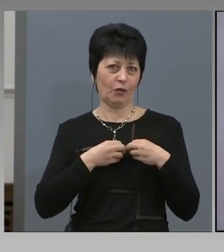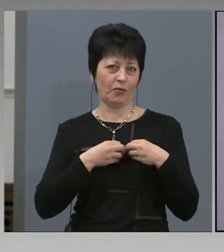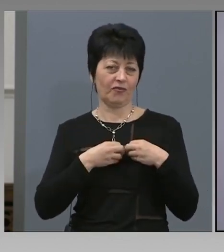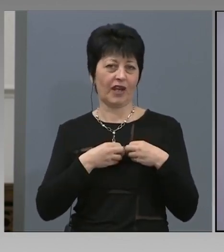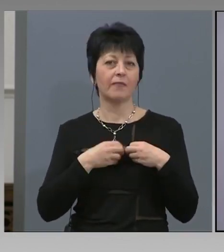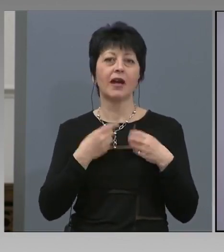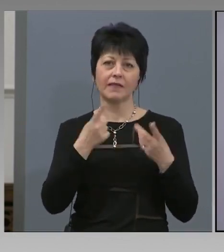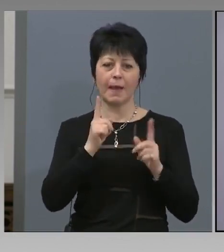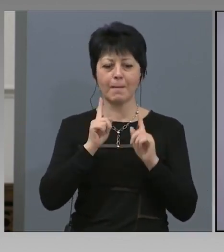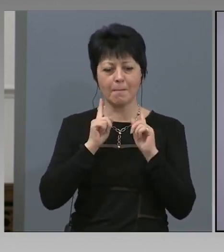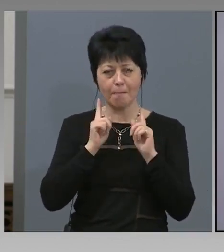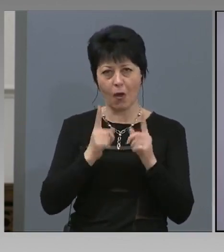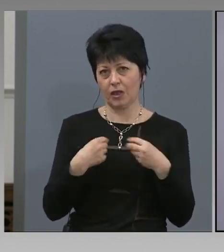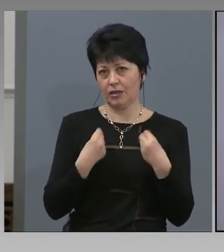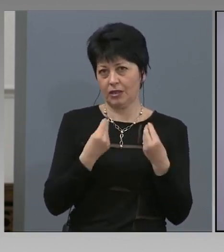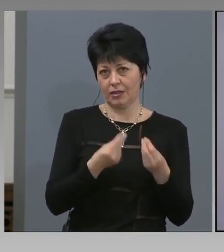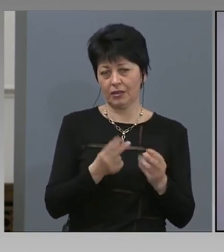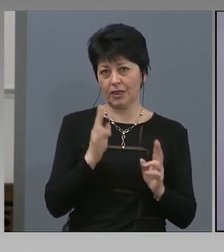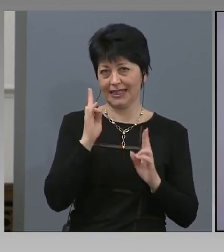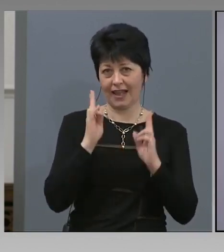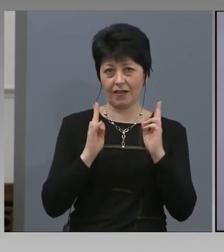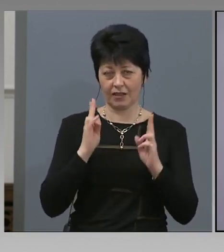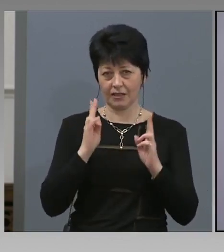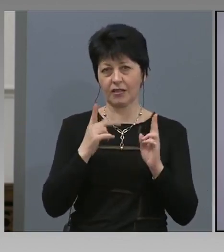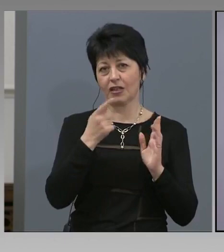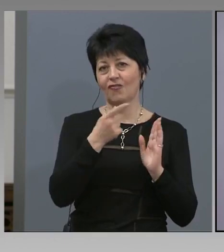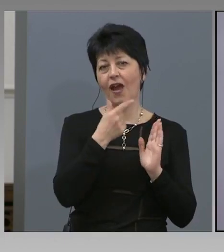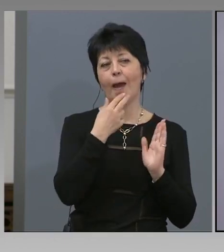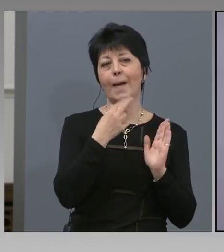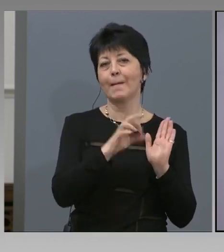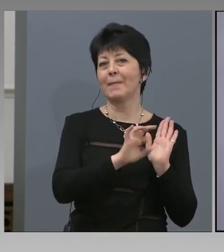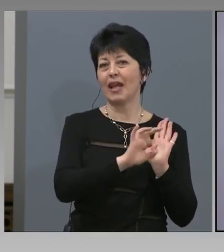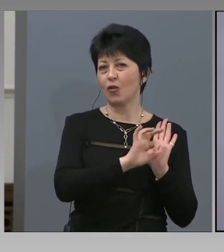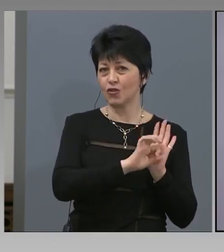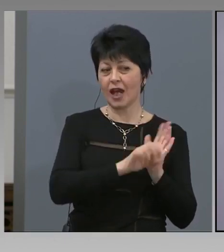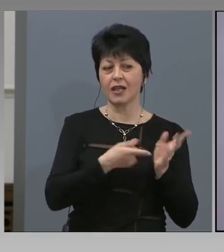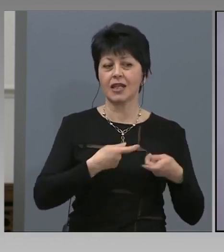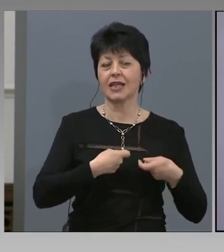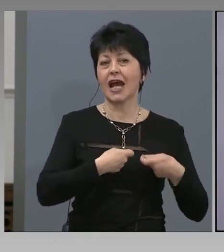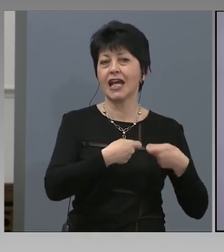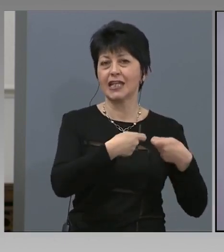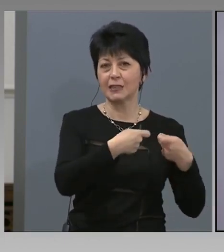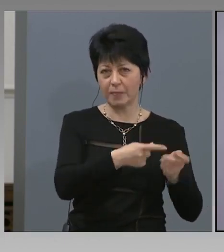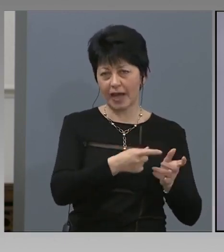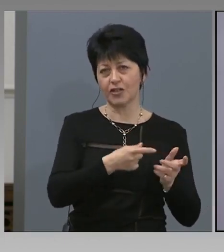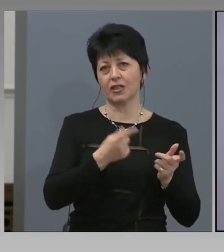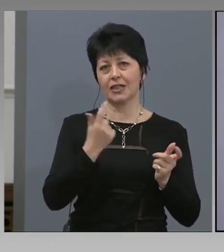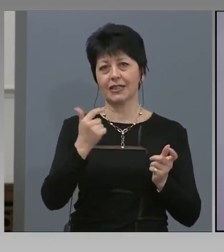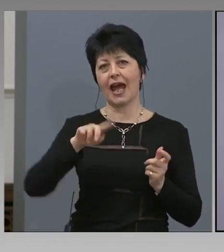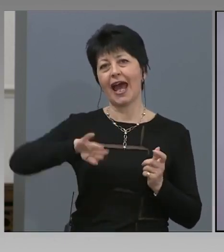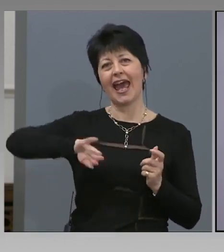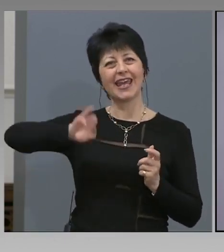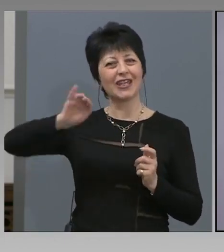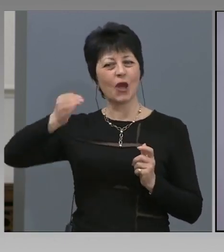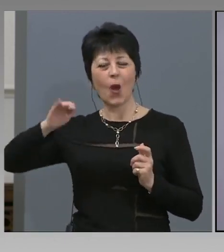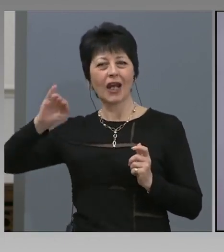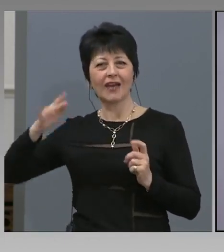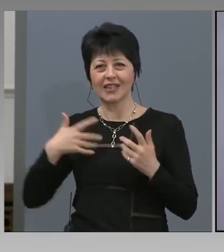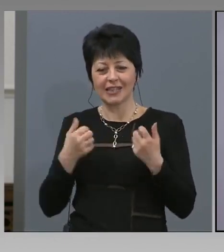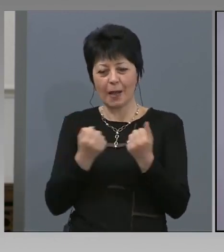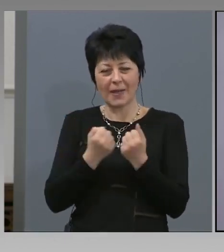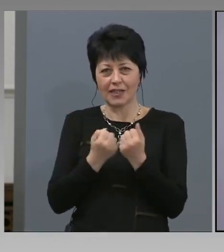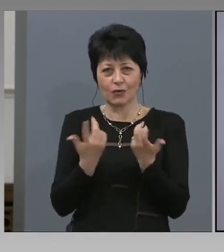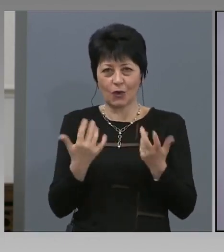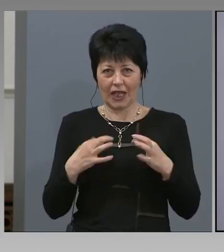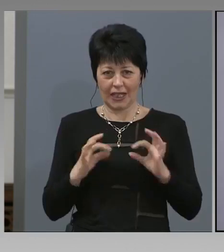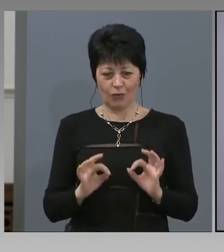съгласие, дали, примерно, приложението да изпращат данни за геолокацията. Това е по тяхно желание. Само единствено, ако те